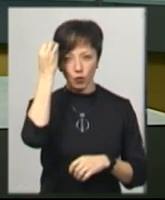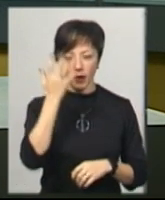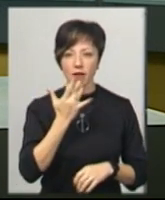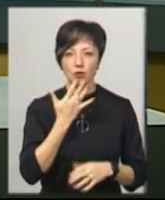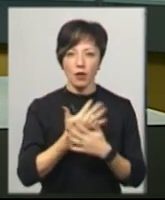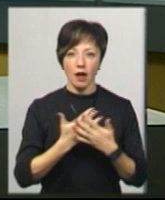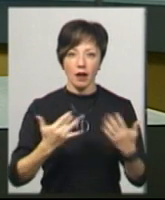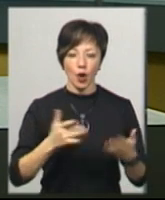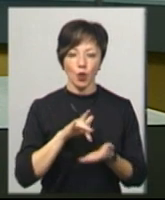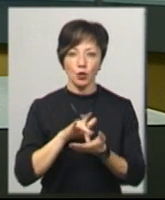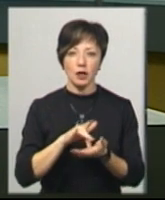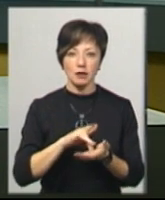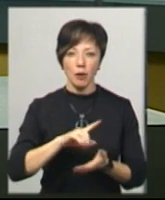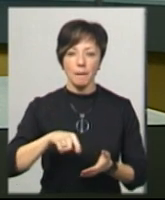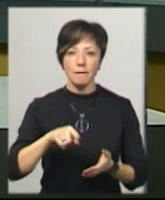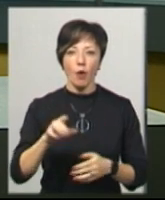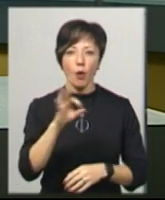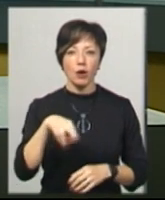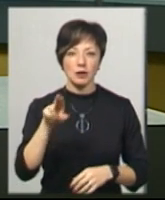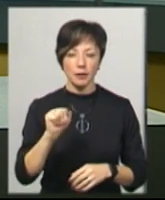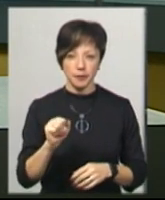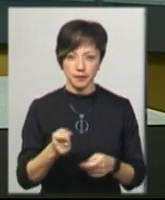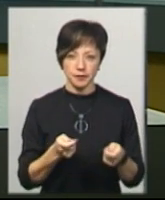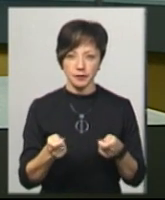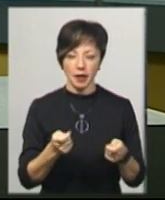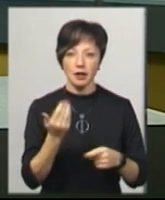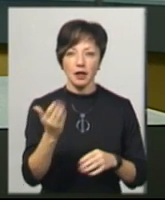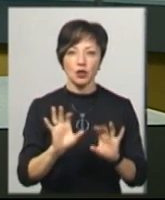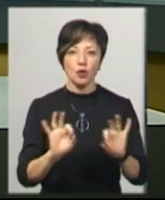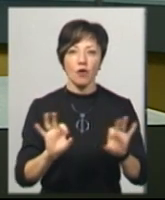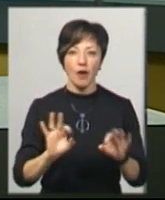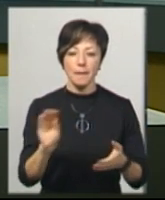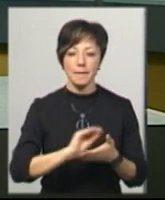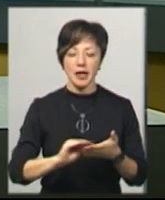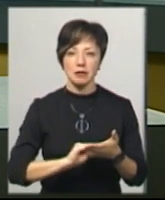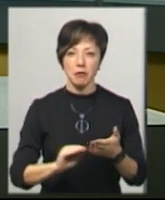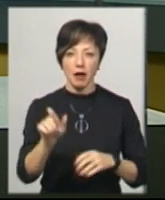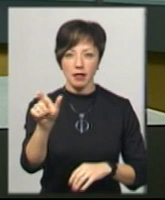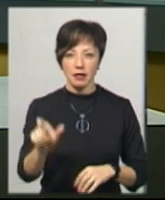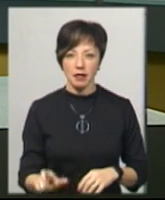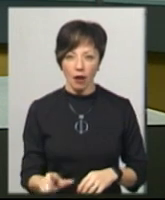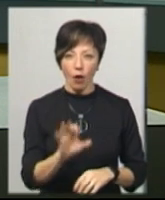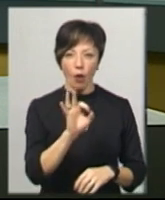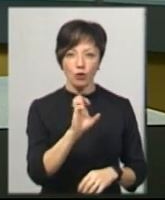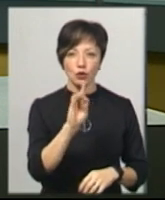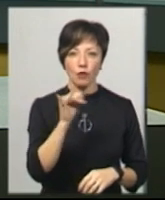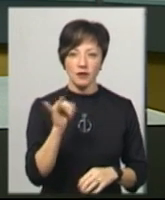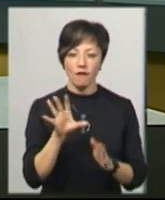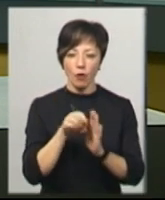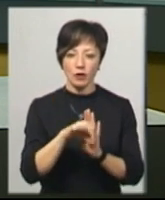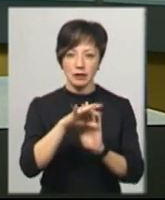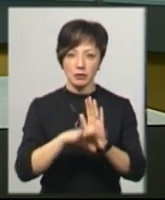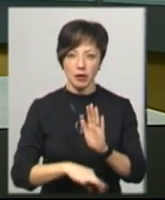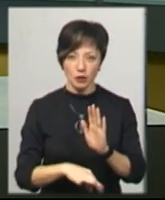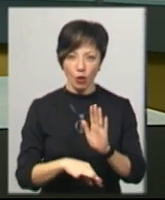національностей та туризму Хмельницької ОДА Валентина Лукашук. За її словами, письменник Микола Островський входить до списку осіб, які б